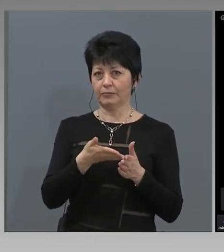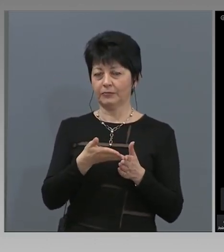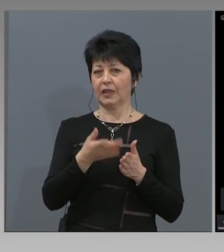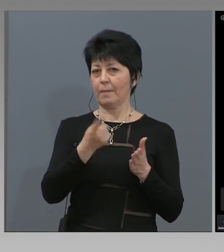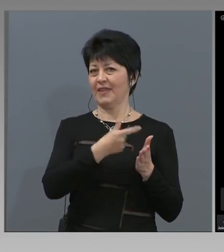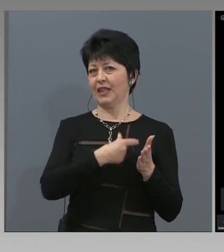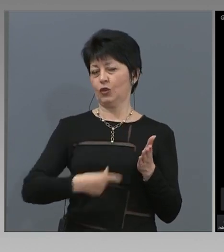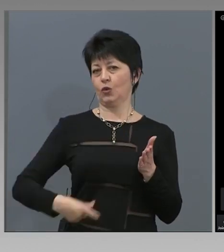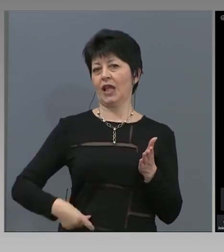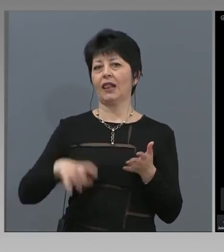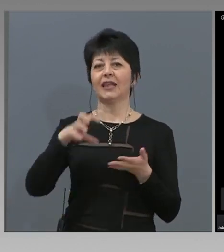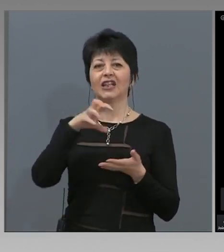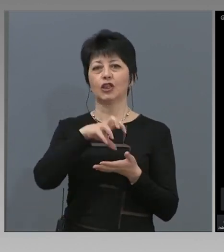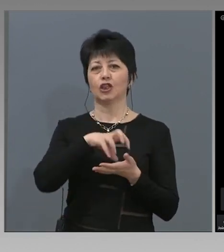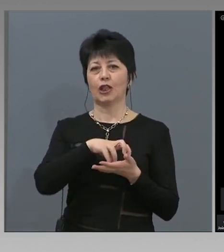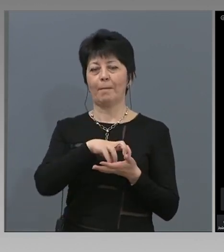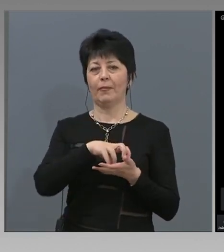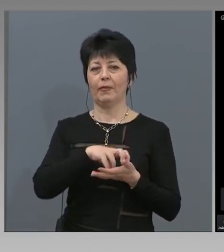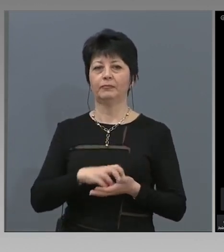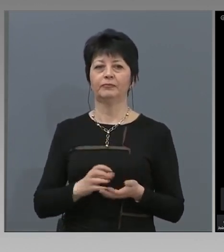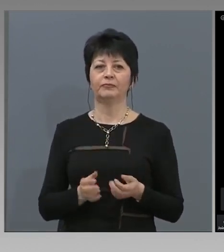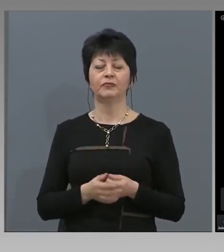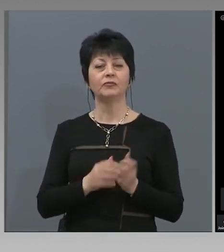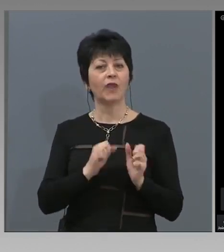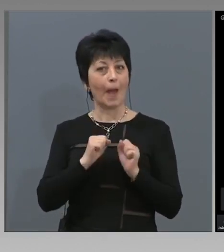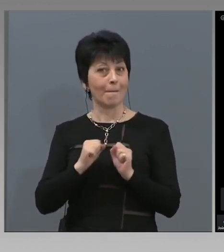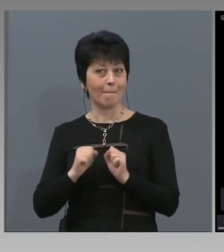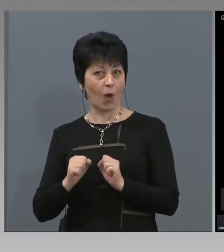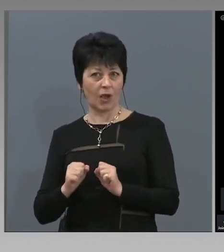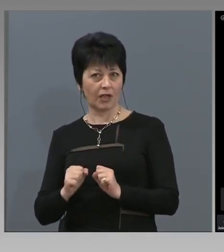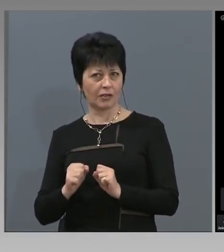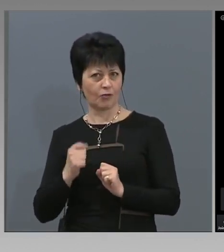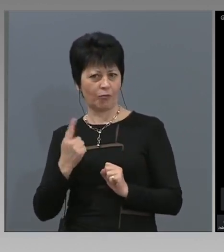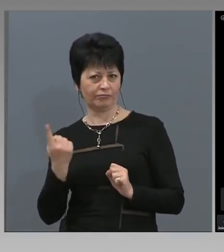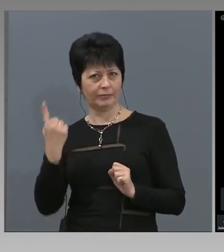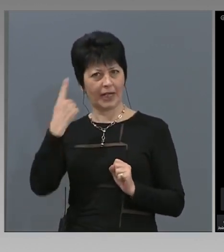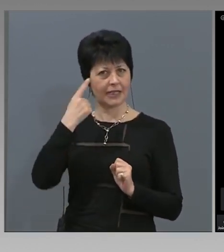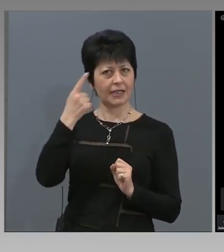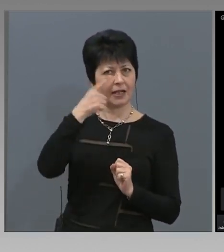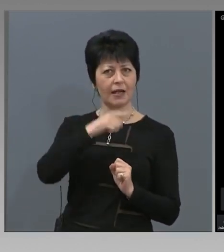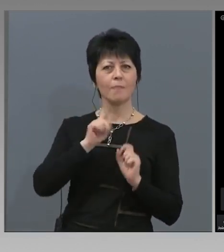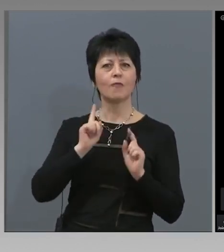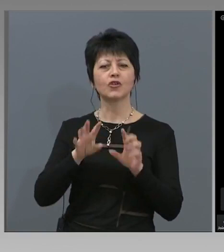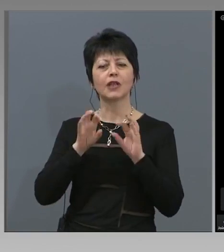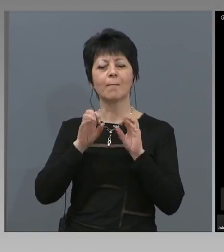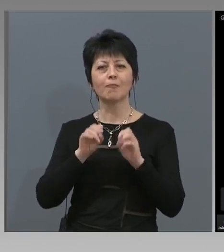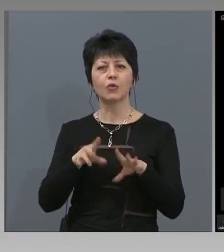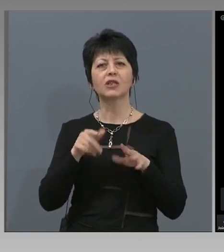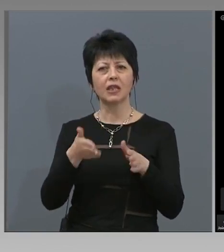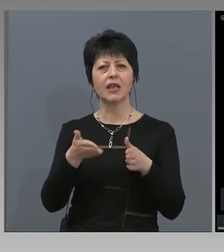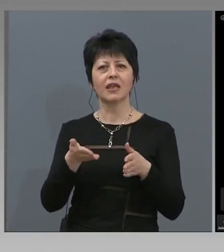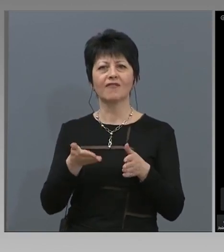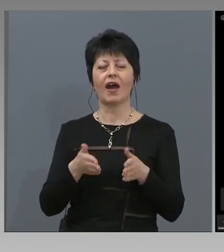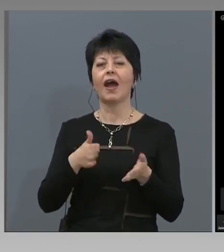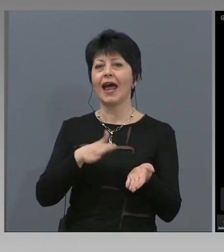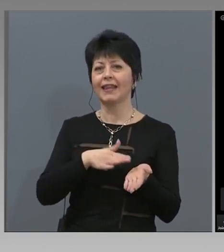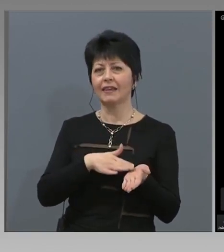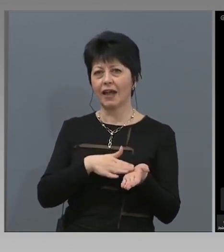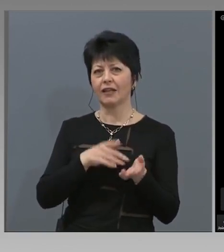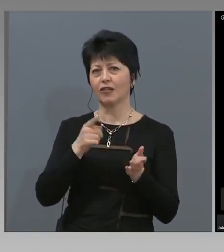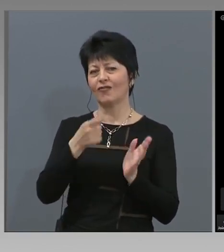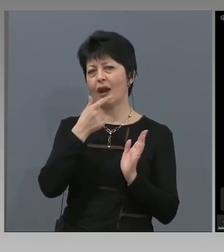националния оперативен щаб. По-късно, през деня може да пусне пак такива данни. Самото приложение има също